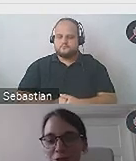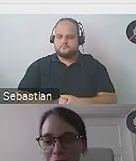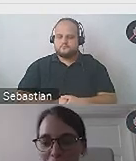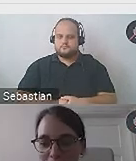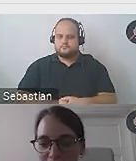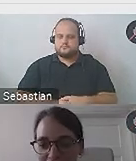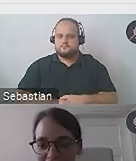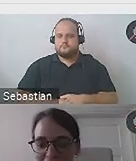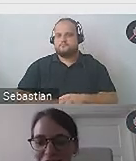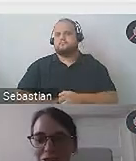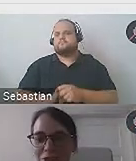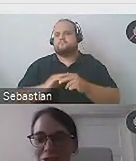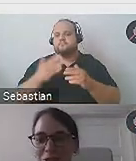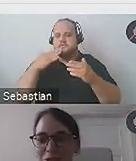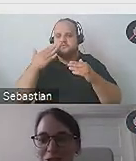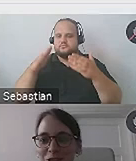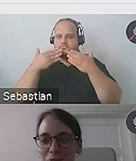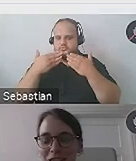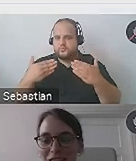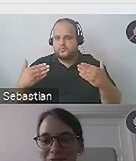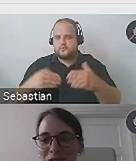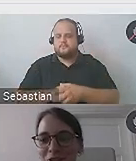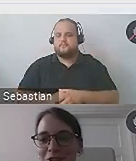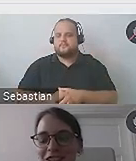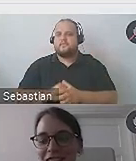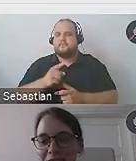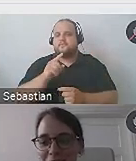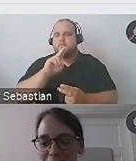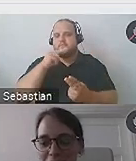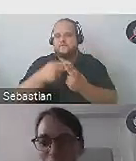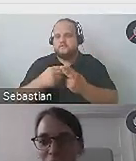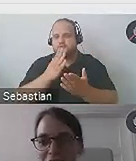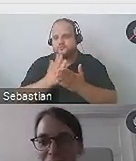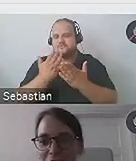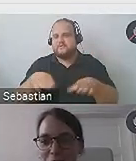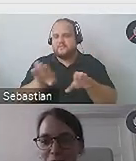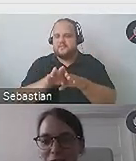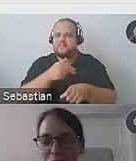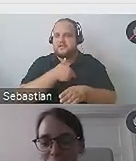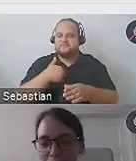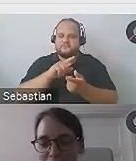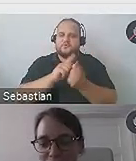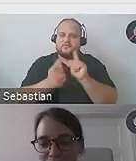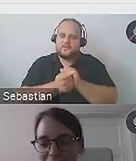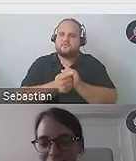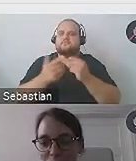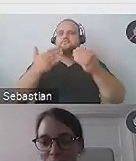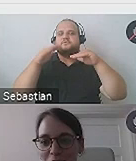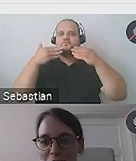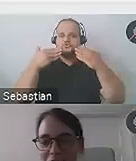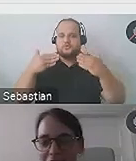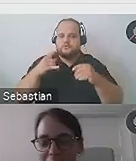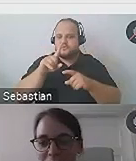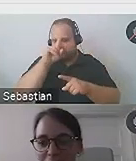Dziękuję bardzo. Myślę, że tym pytaniem i odpowiedzią na nie zamkniemy nasze spotkanie. Bardzo dziękuję Państwu za